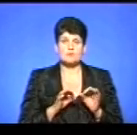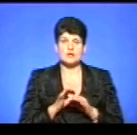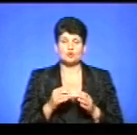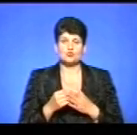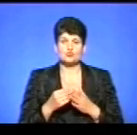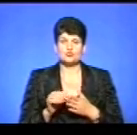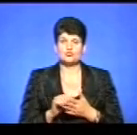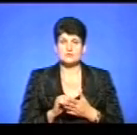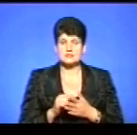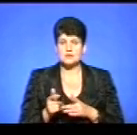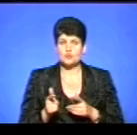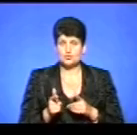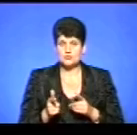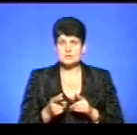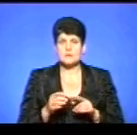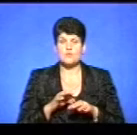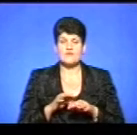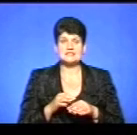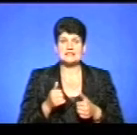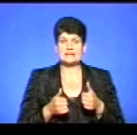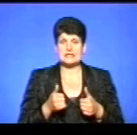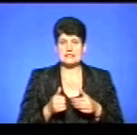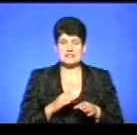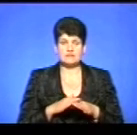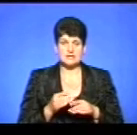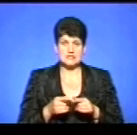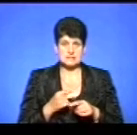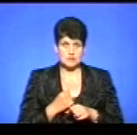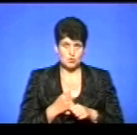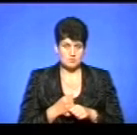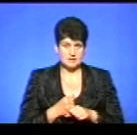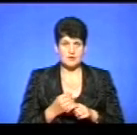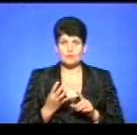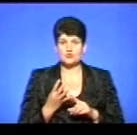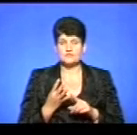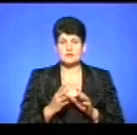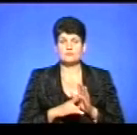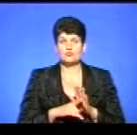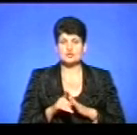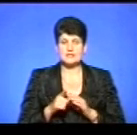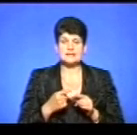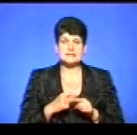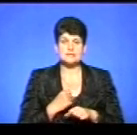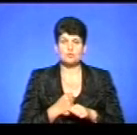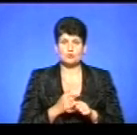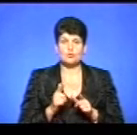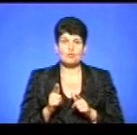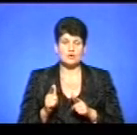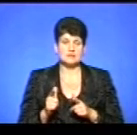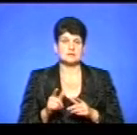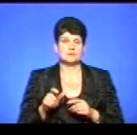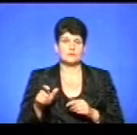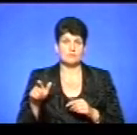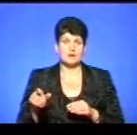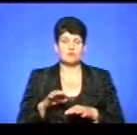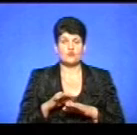документації, яка готується. По-третє, провести тендер на виконання цих робіт. По-четверте, власне, почати ці самі роботи, погодити з мешканцями, провести